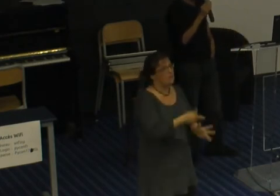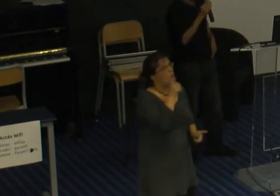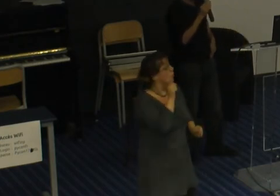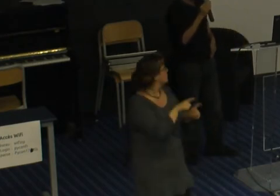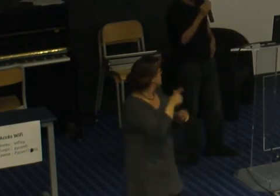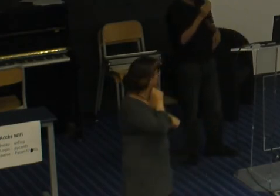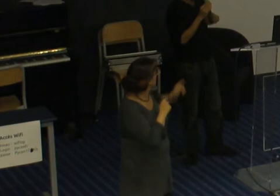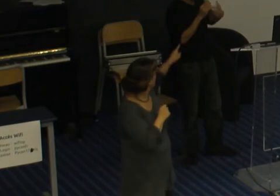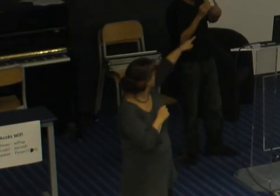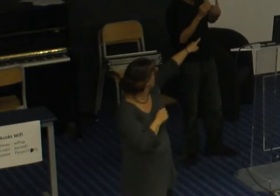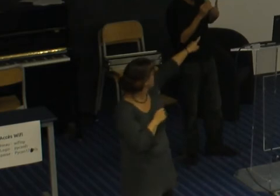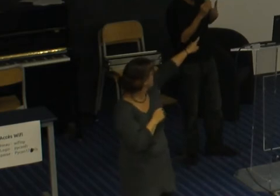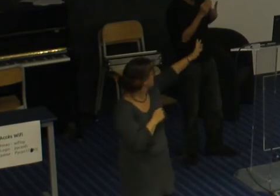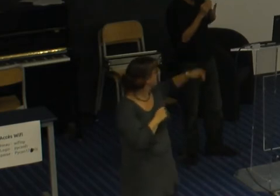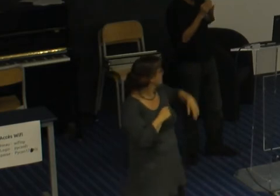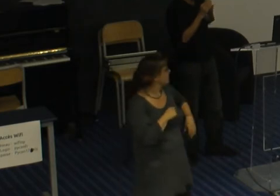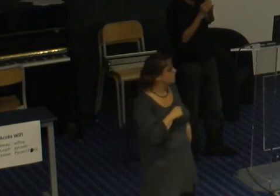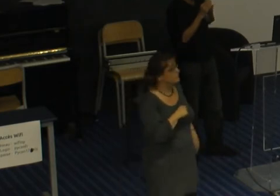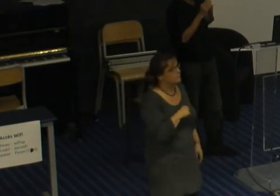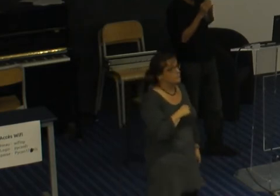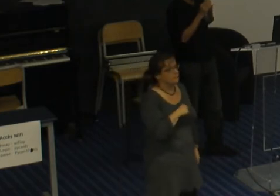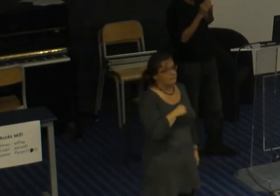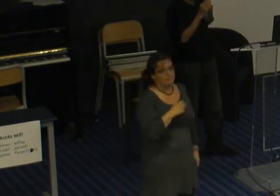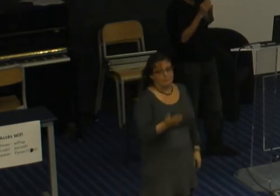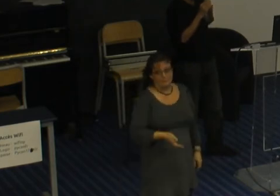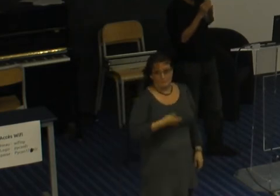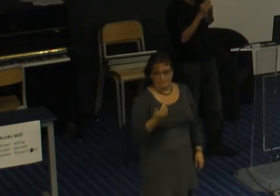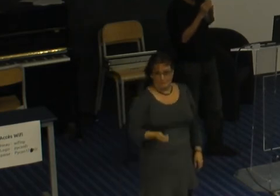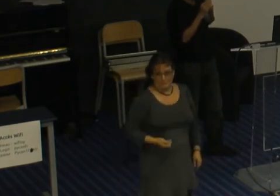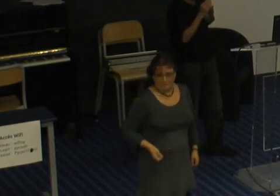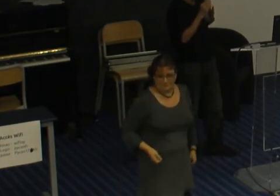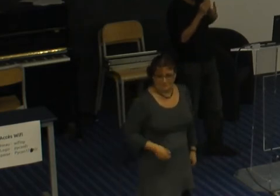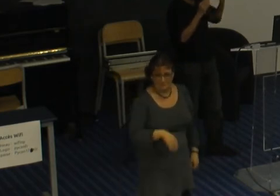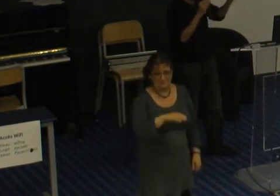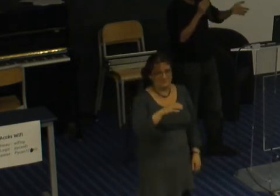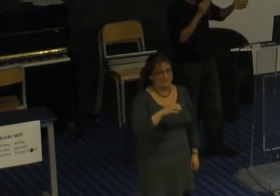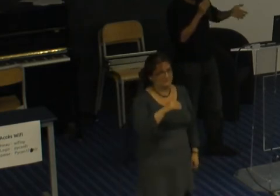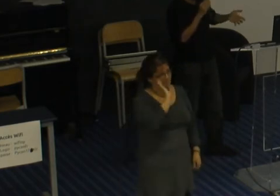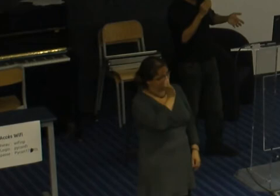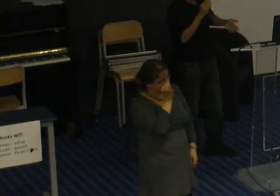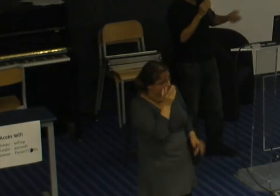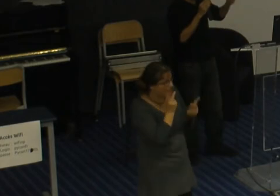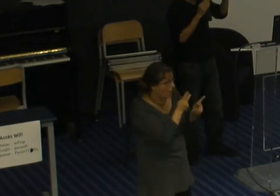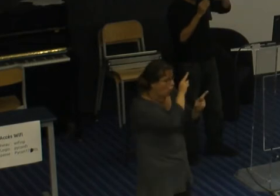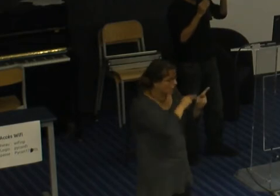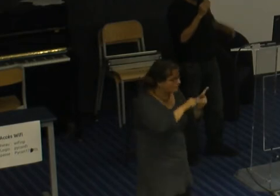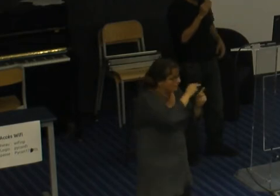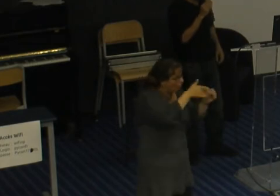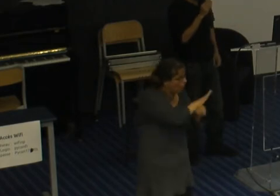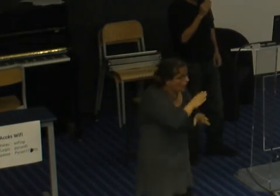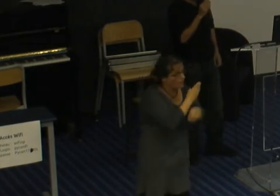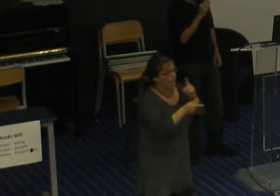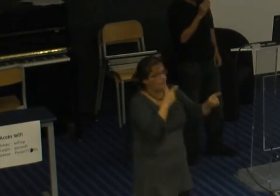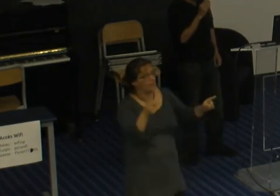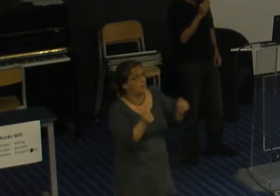en tant que personne issue d'une minorité visible j'ai pas envie qu'on me donne quelque chose parce que voilà on doit